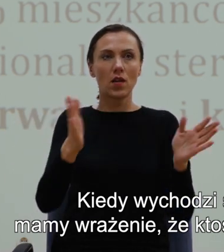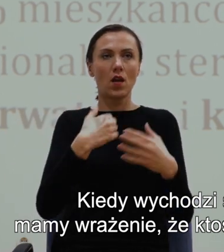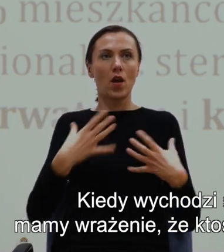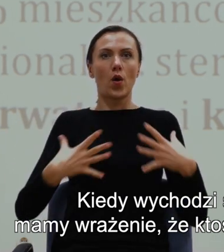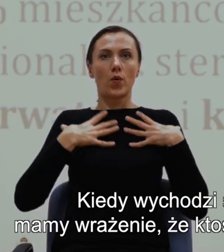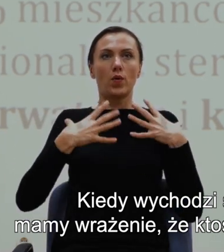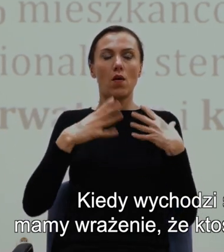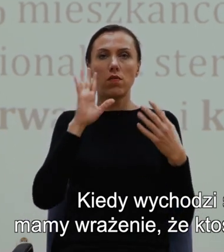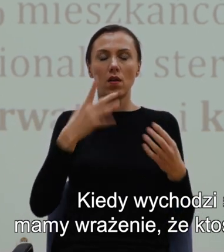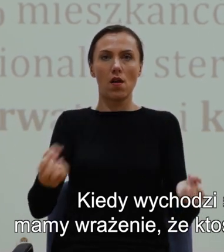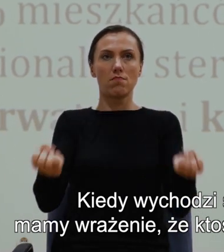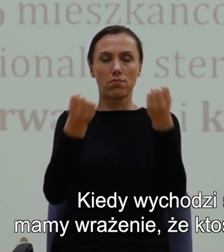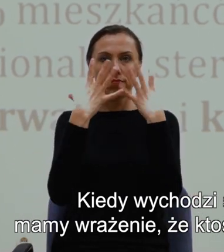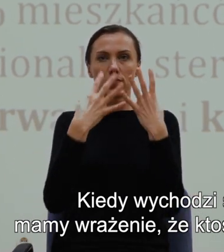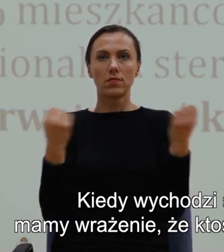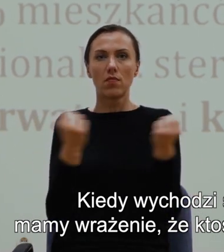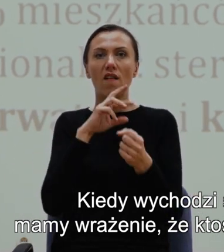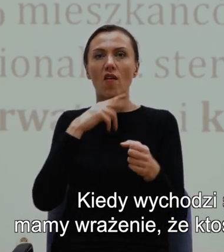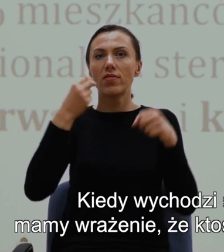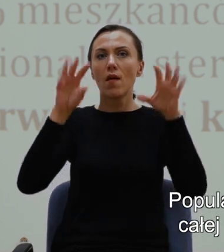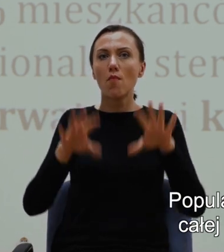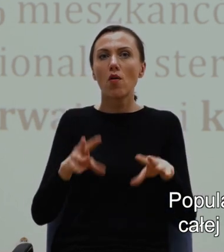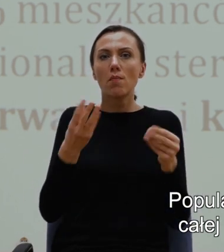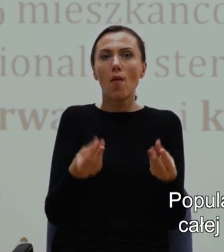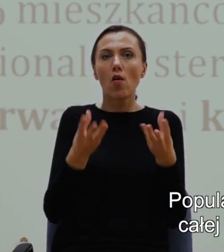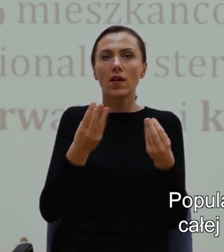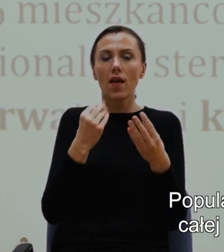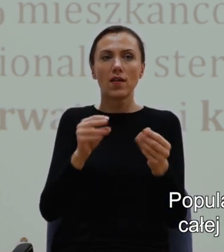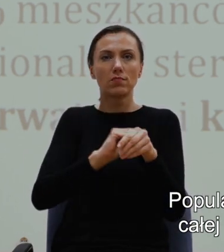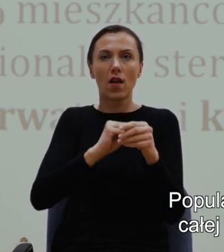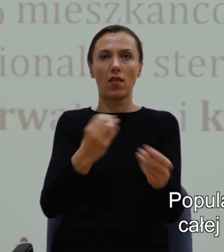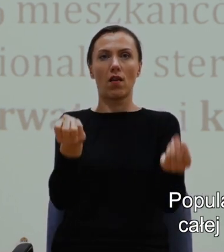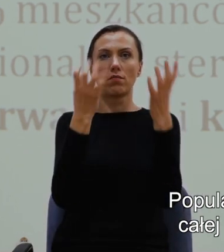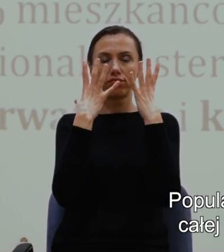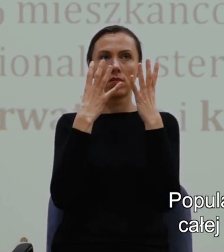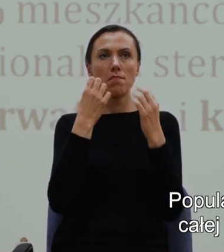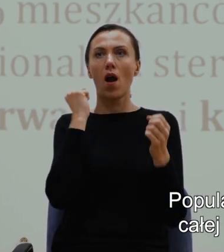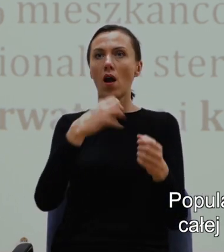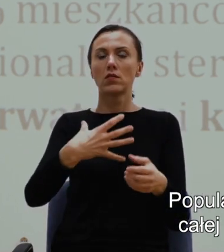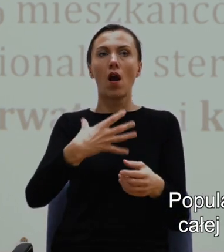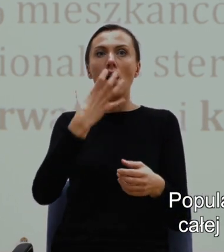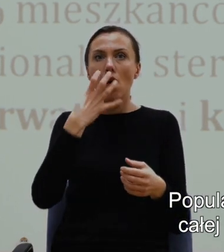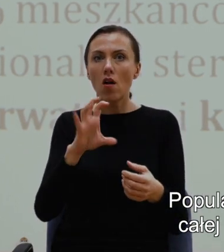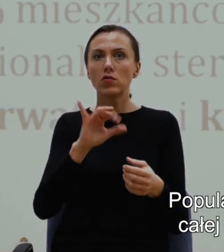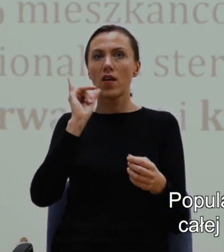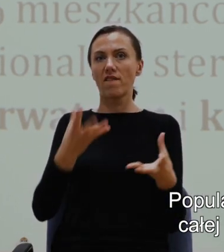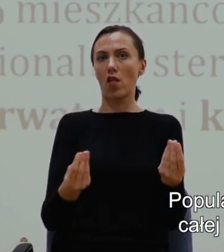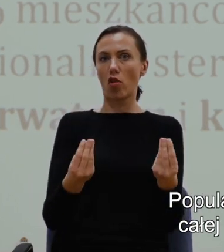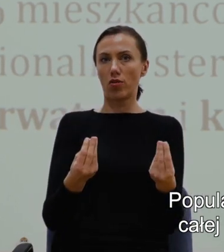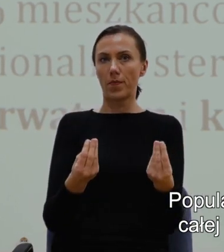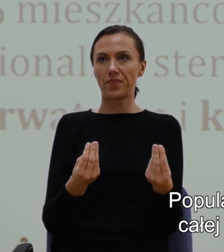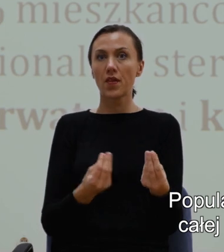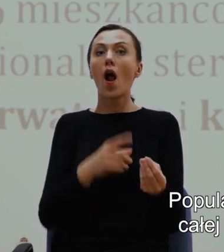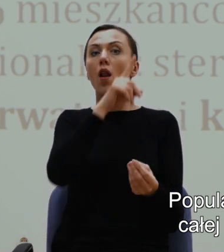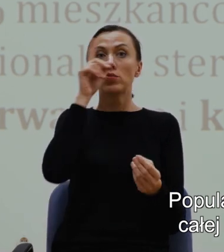twarz mokrym, gorącym ręcznikiem. Populacja regionu to ponad jedna trzecia